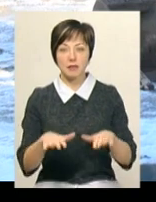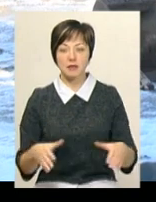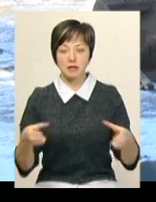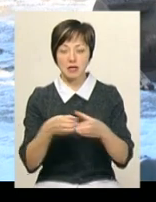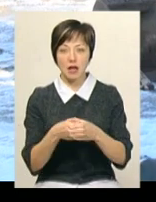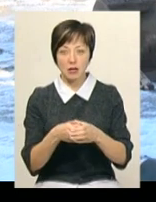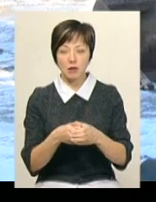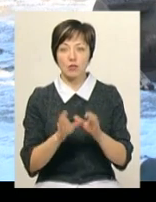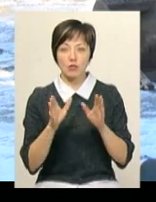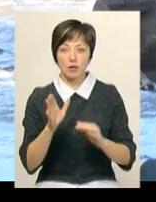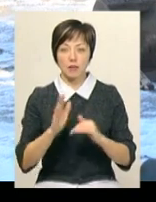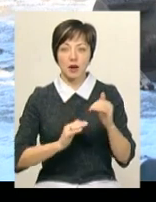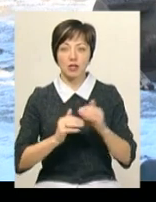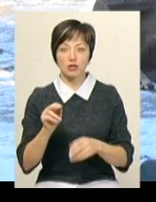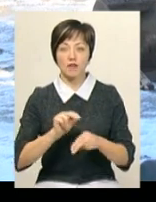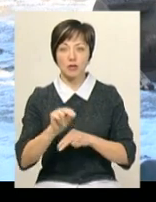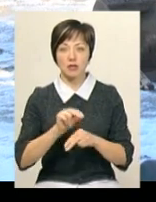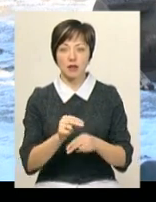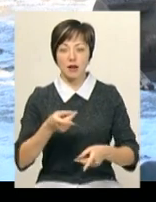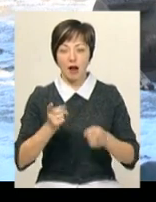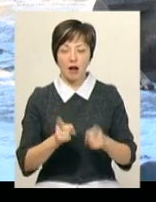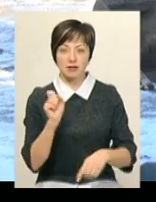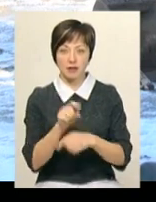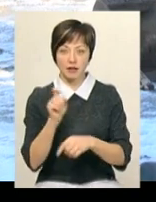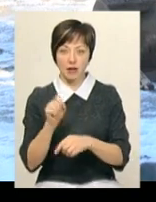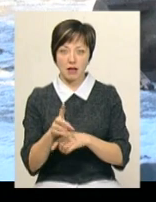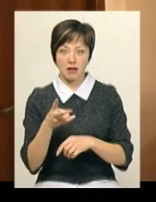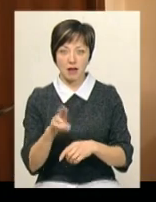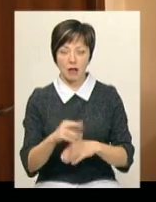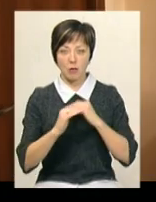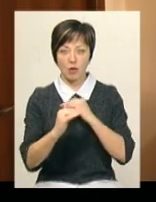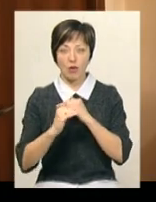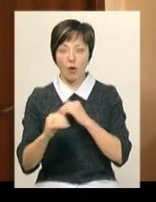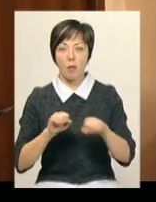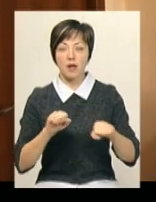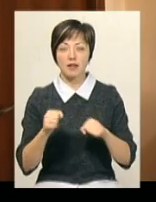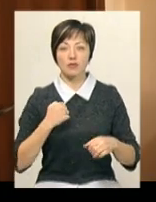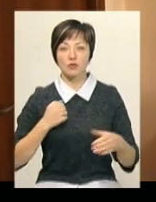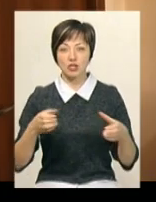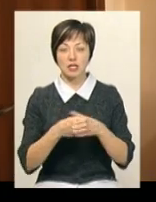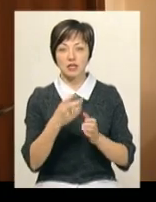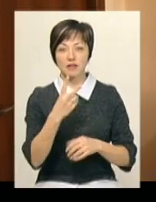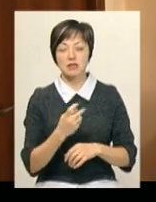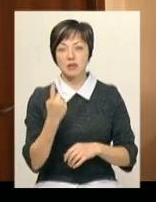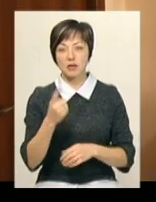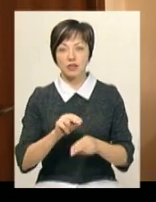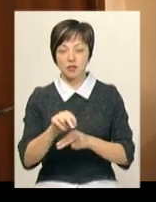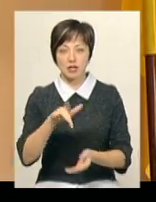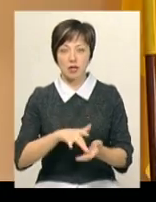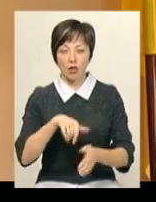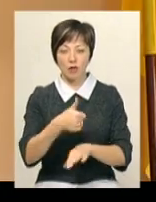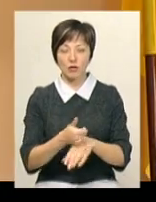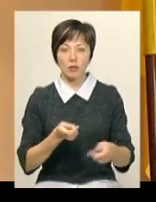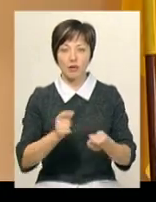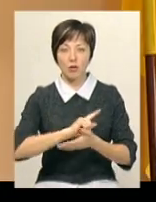екіпажів будуть практично відпрацьовувати реальні завдання на полігоні. Командир військової частини 201-го навчального центру Головного